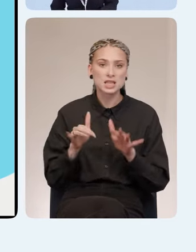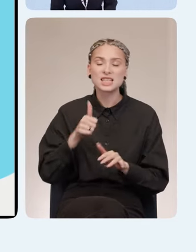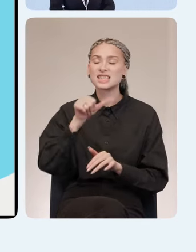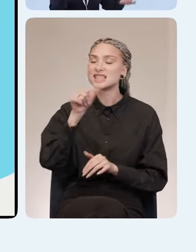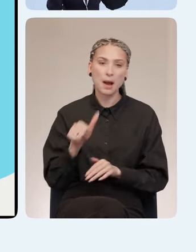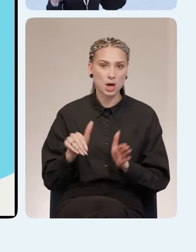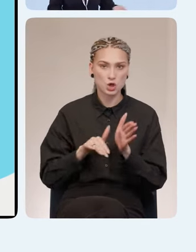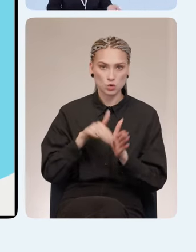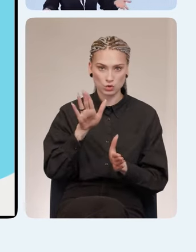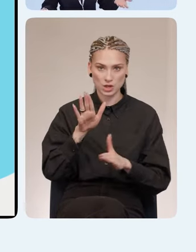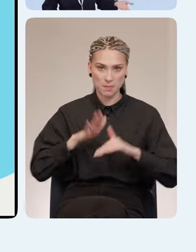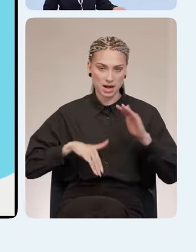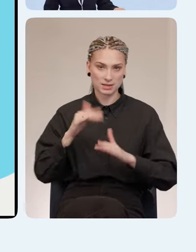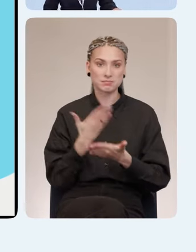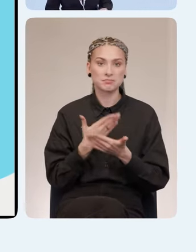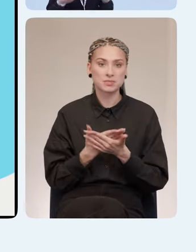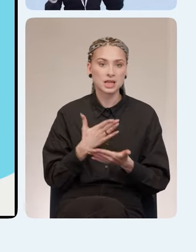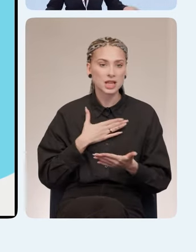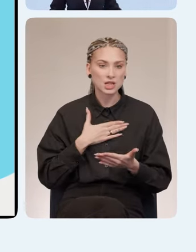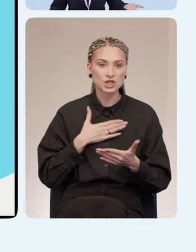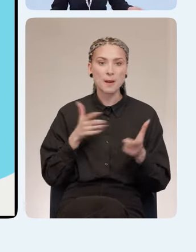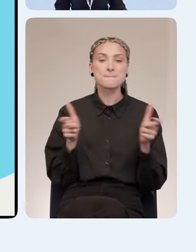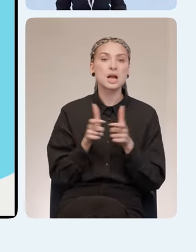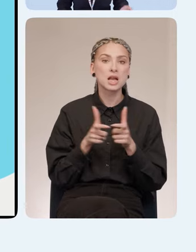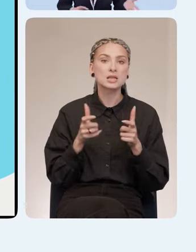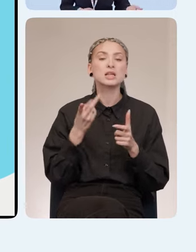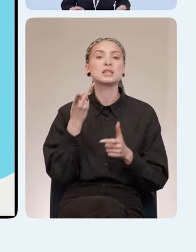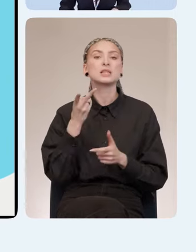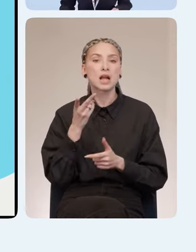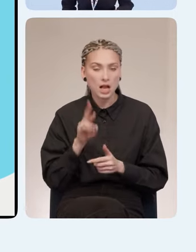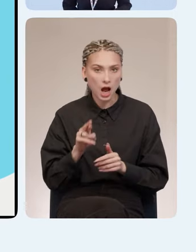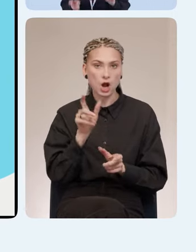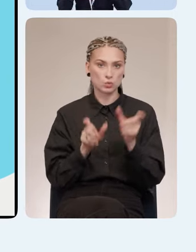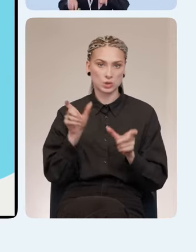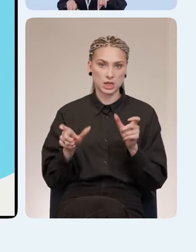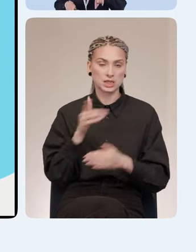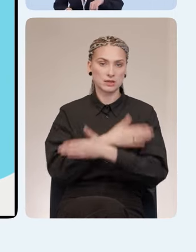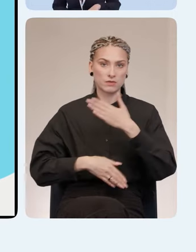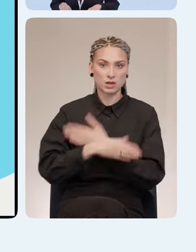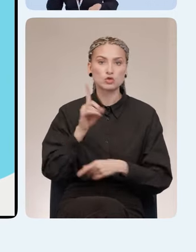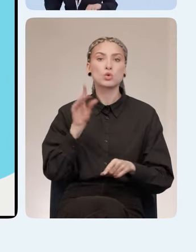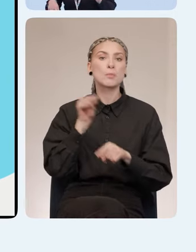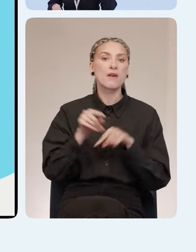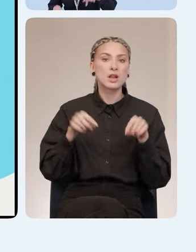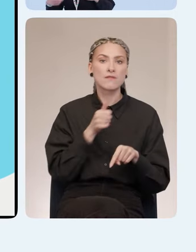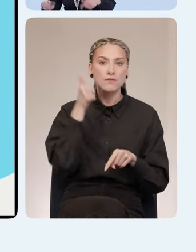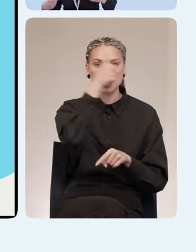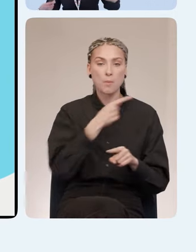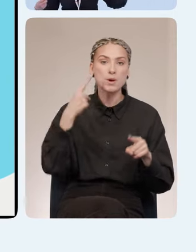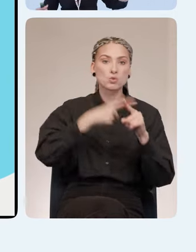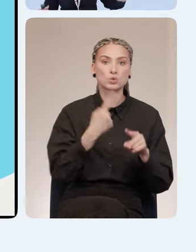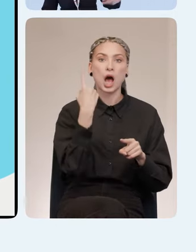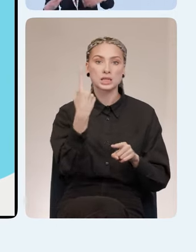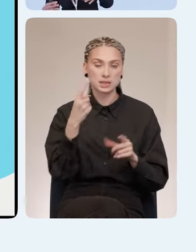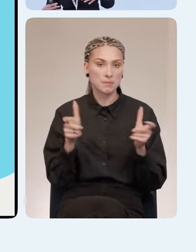лучшие практики. Например, наши билеты для гостей с инвалидностью первой и второй группы. Что добавили в этом году? Плюс один билет